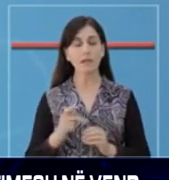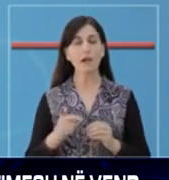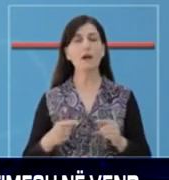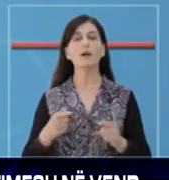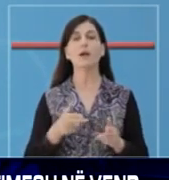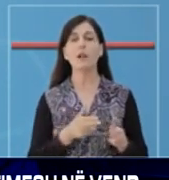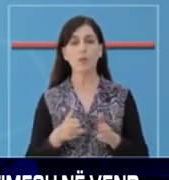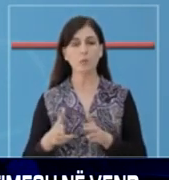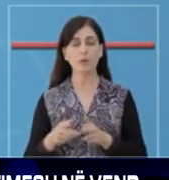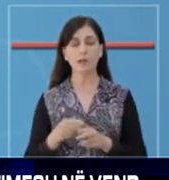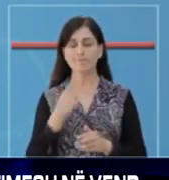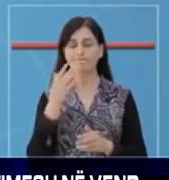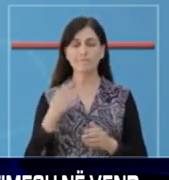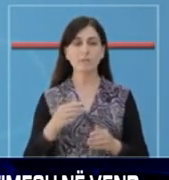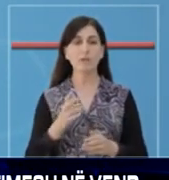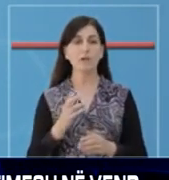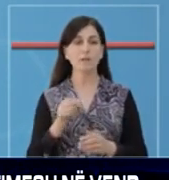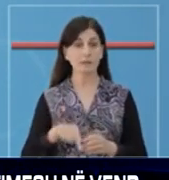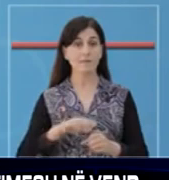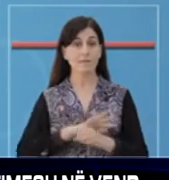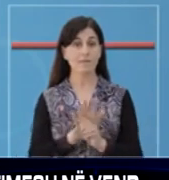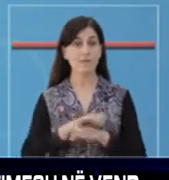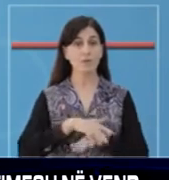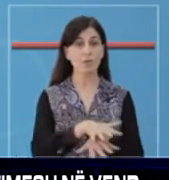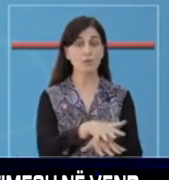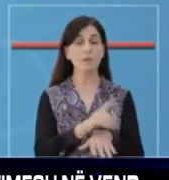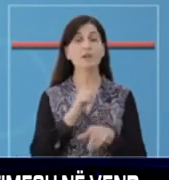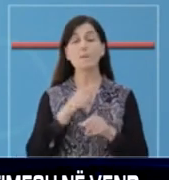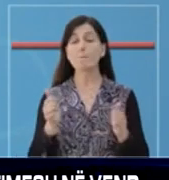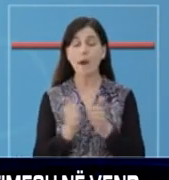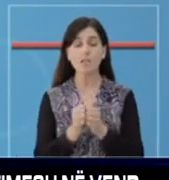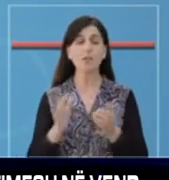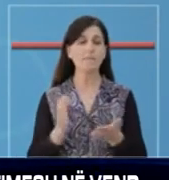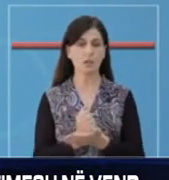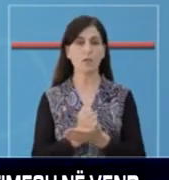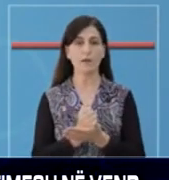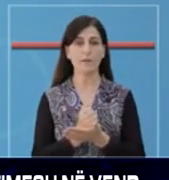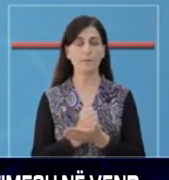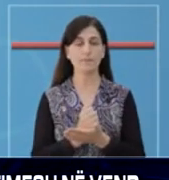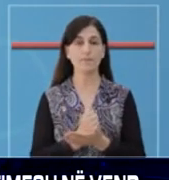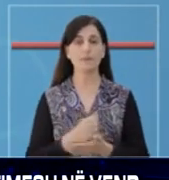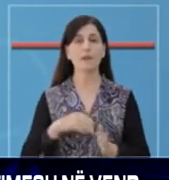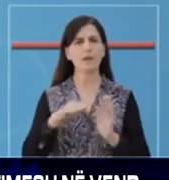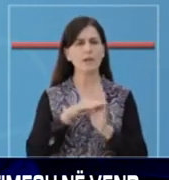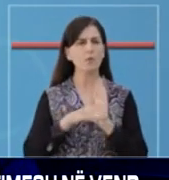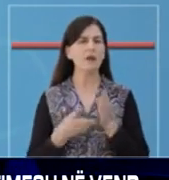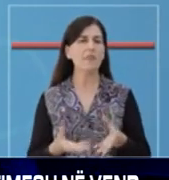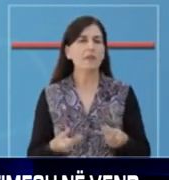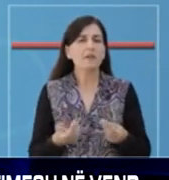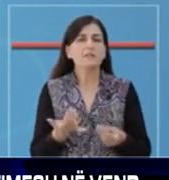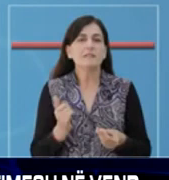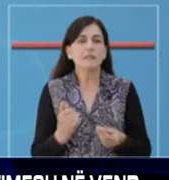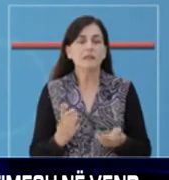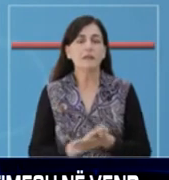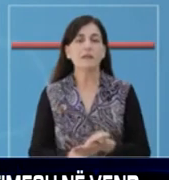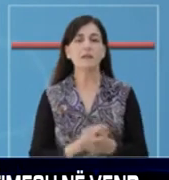në luft me njërmik të padukshëm dhe në të luft mund të afitojmë të gjithë së bashku. Tuk e zbetuar disa regullat të thjeshta.